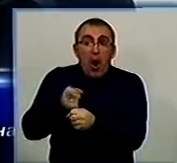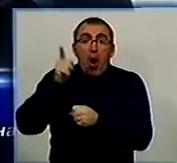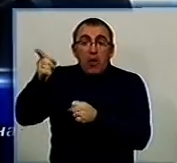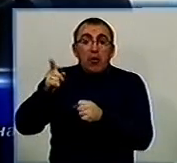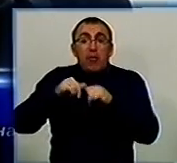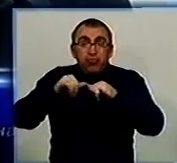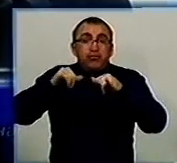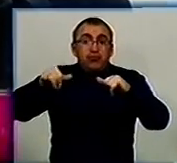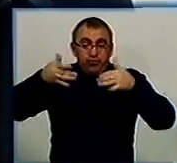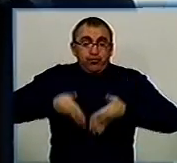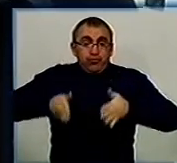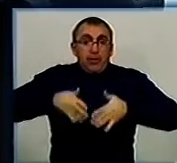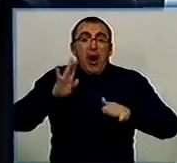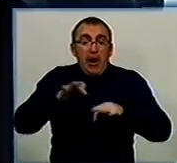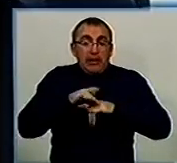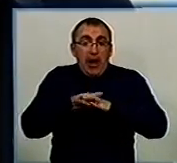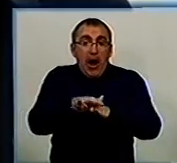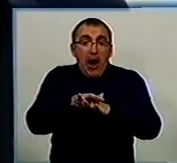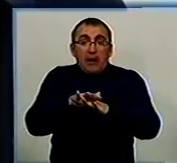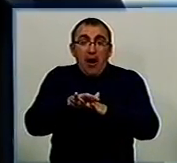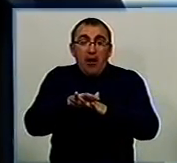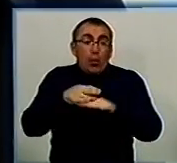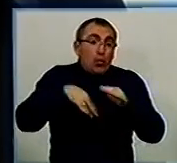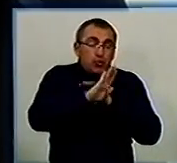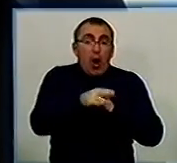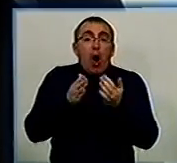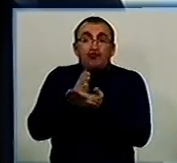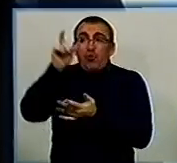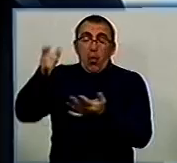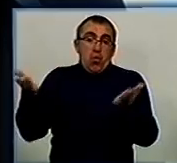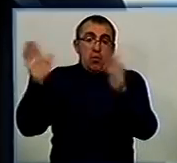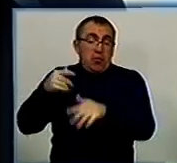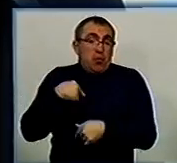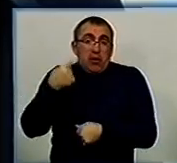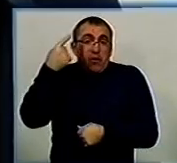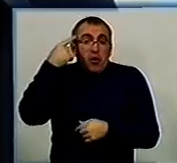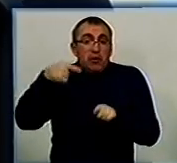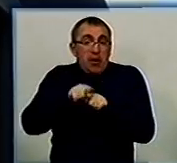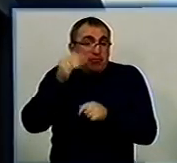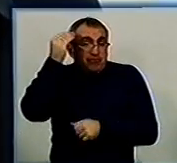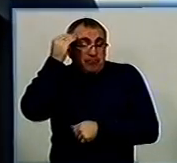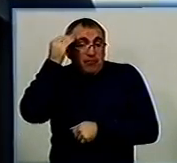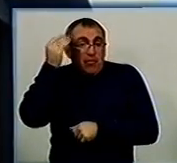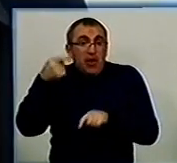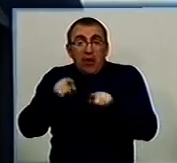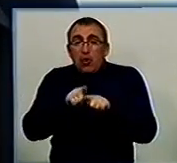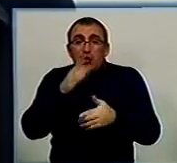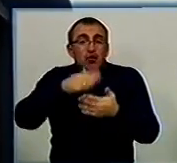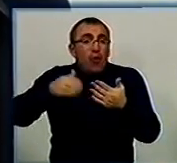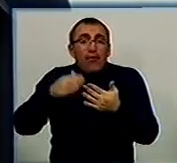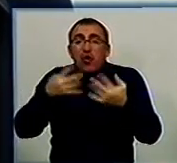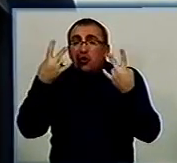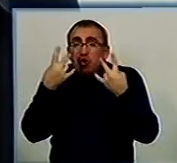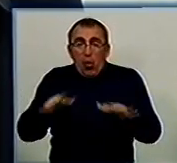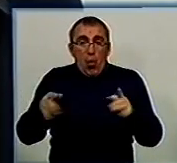плодяться, як таракану, а чинівники залишилися. Ну не знаю, у мене точка зрення така, що це совершенно ненужний